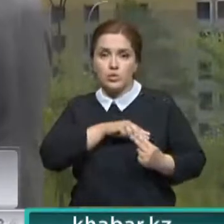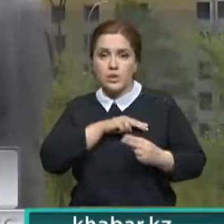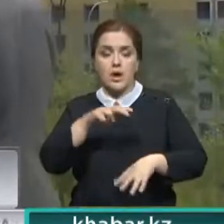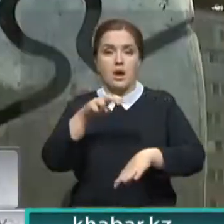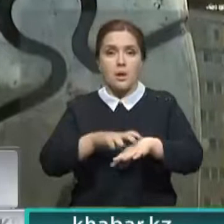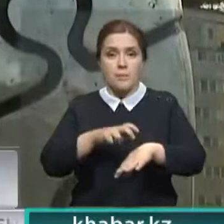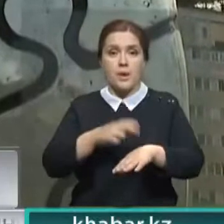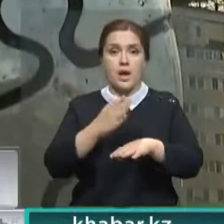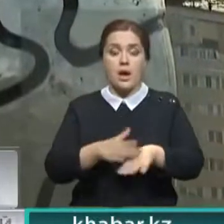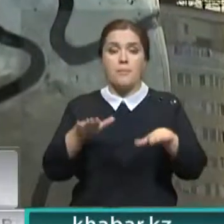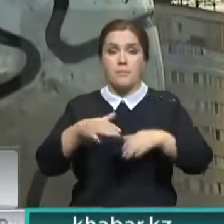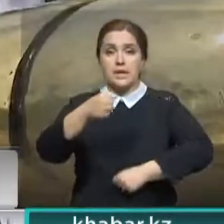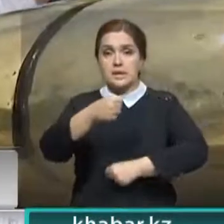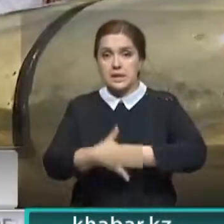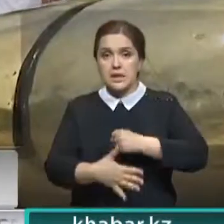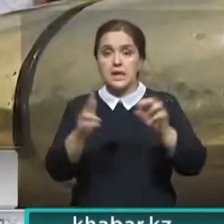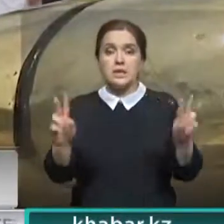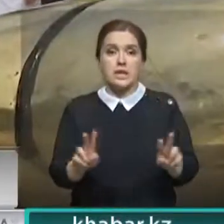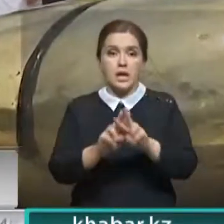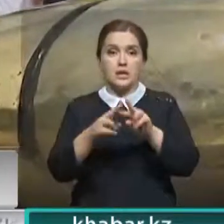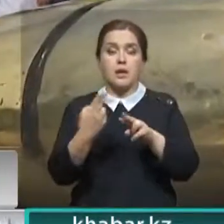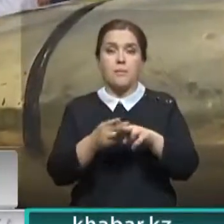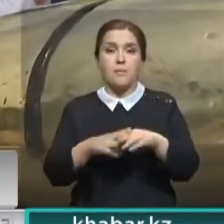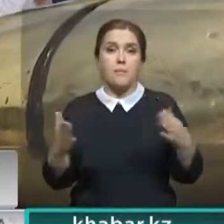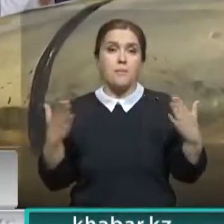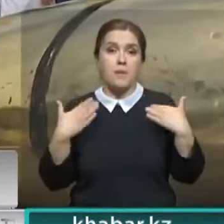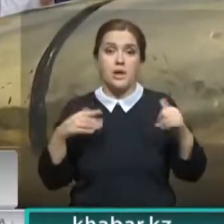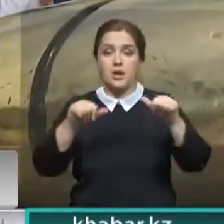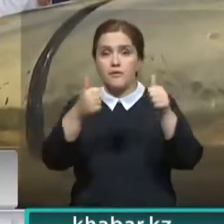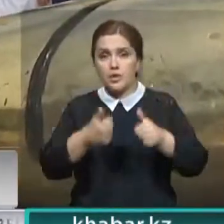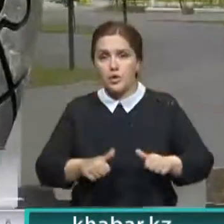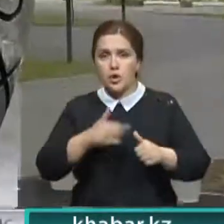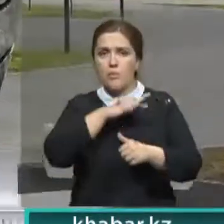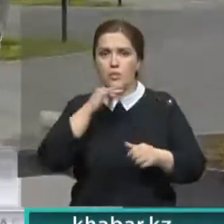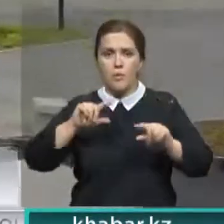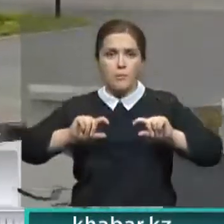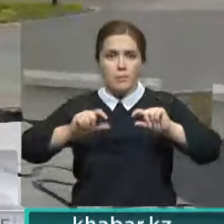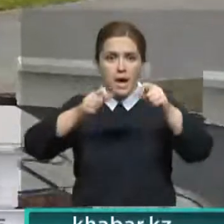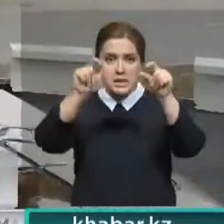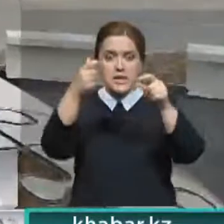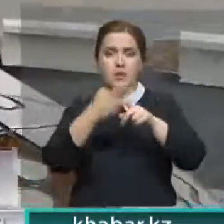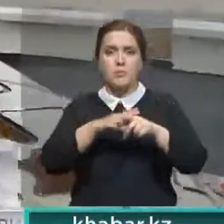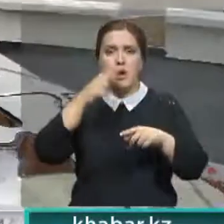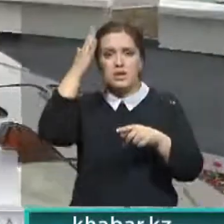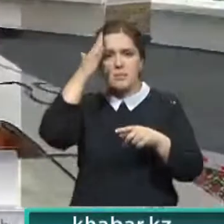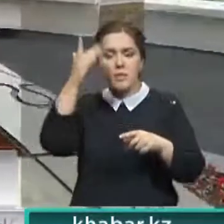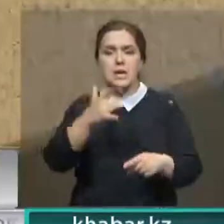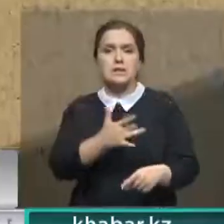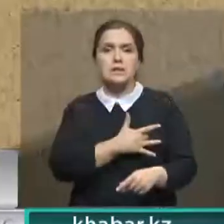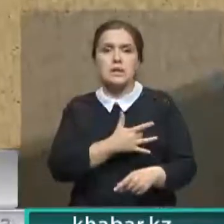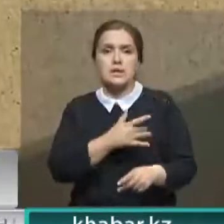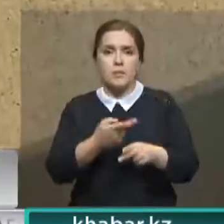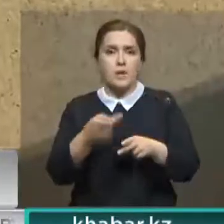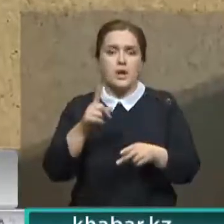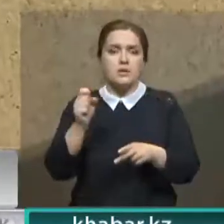Расположился в самом сердце столицы, в линейном парке. Фигуры из множества пазлов формируют единое сердце и символизируют